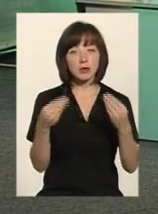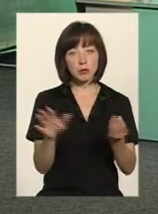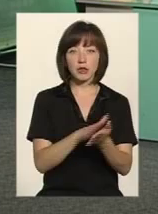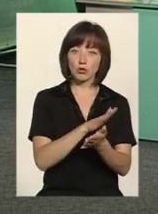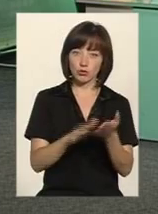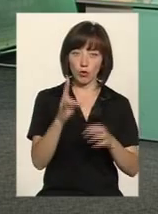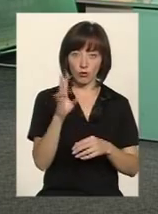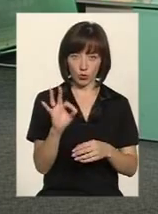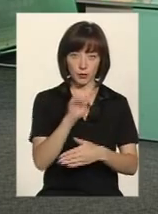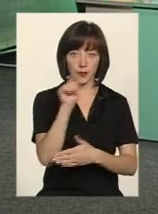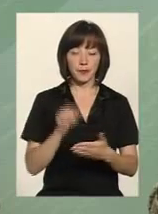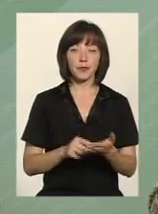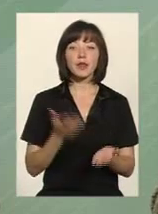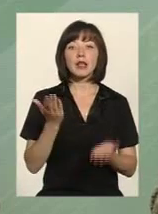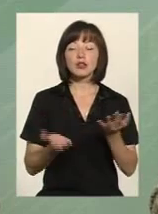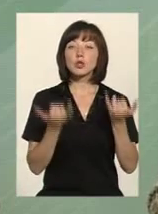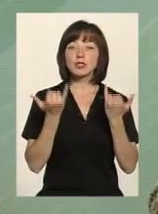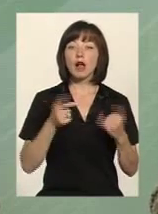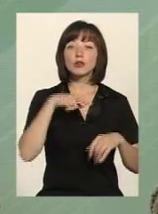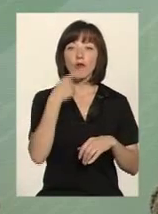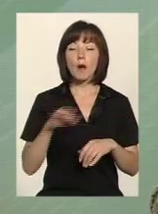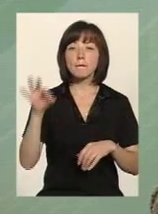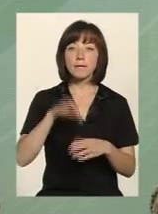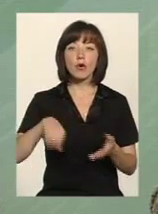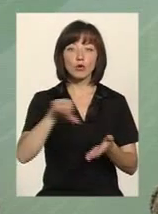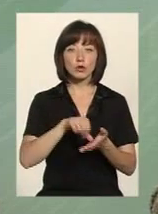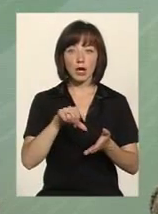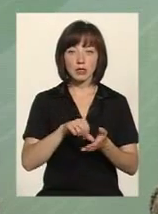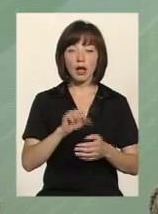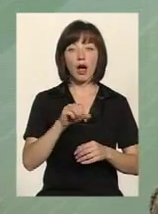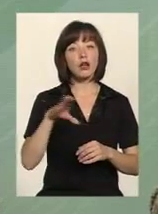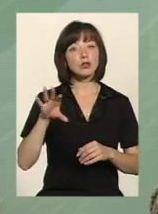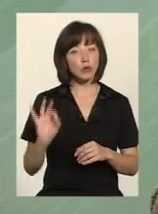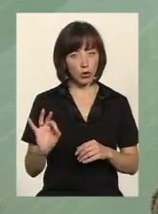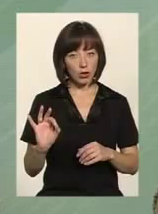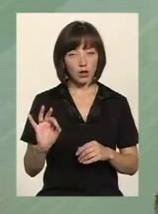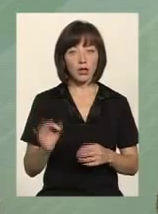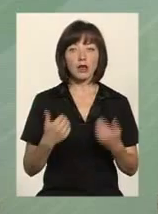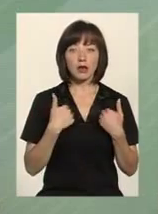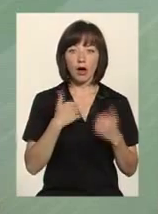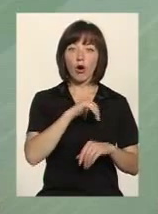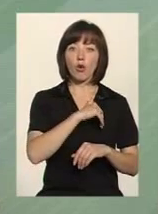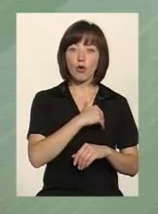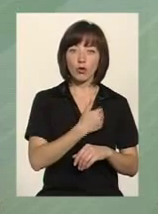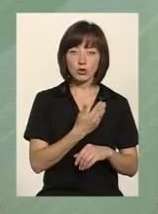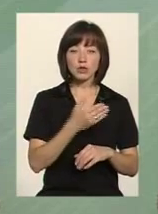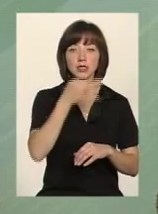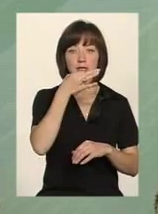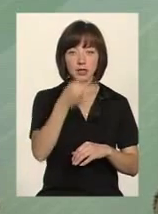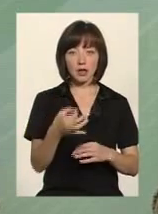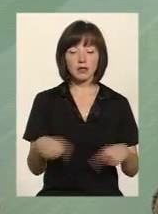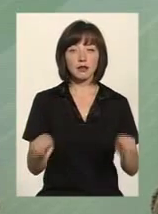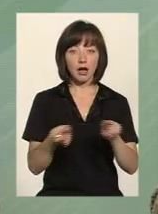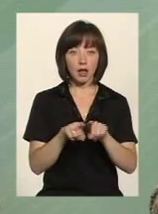безкоштовно? Якщо ми зараз говоримо про учасників антитерористичної операції, то я хочу зауважити